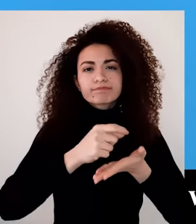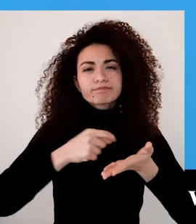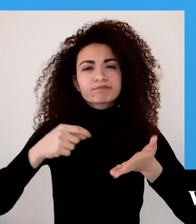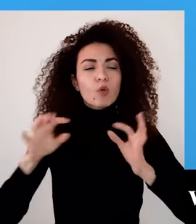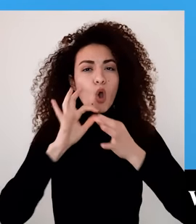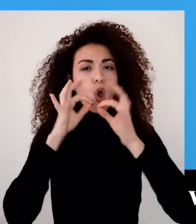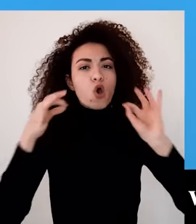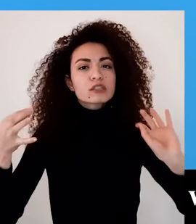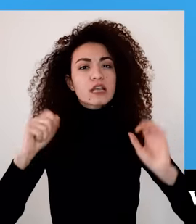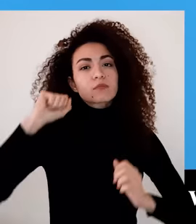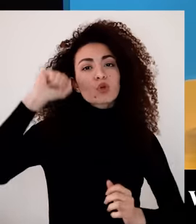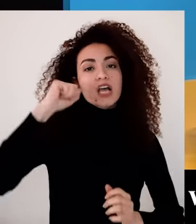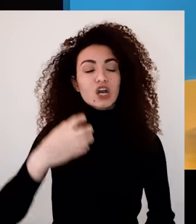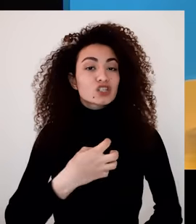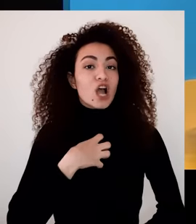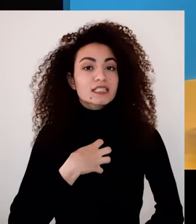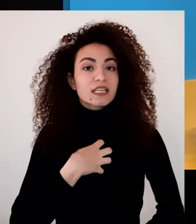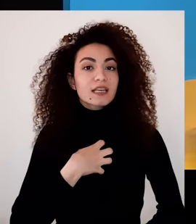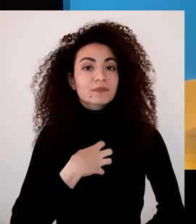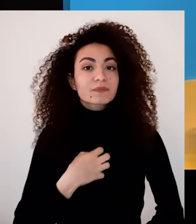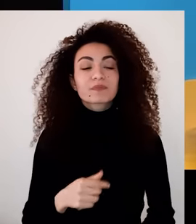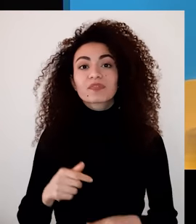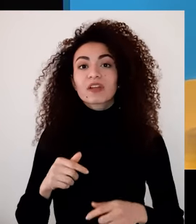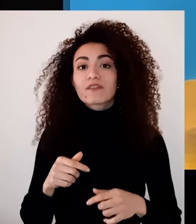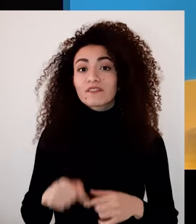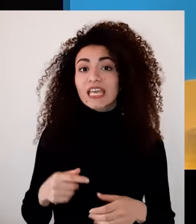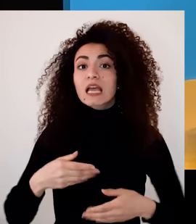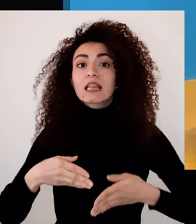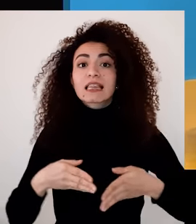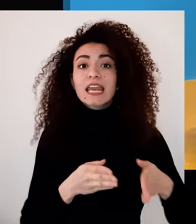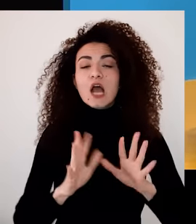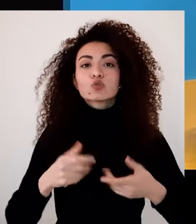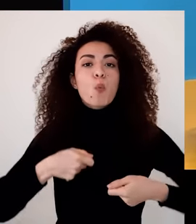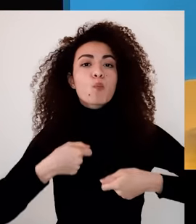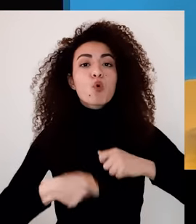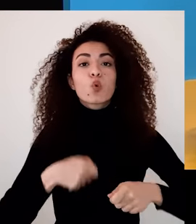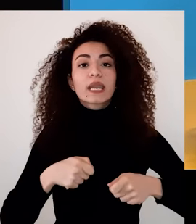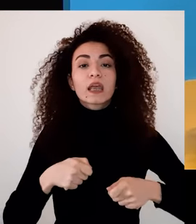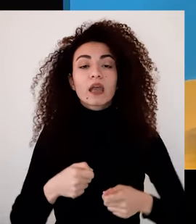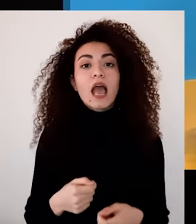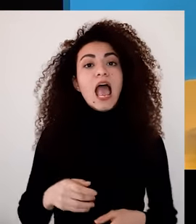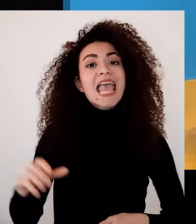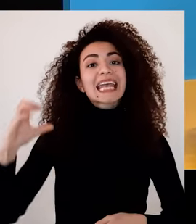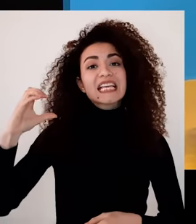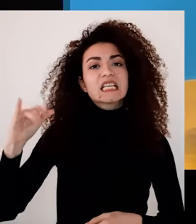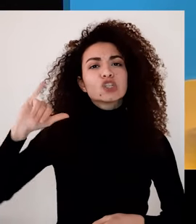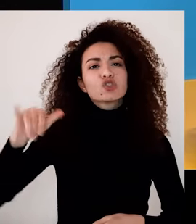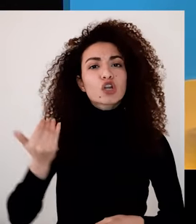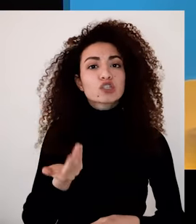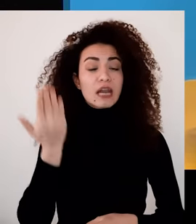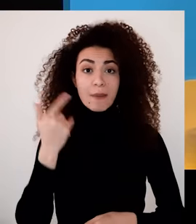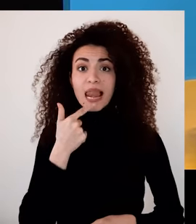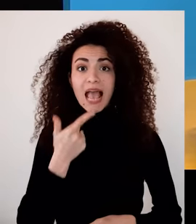ندعيك لتألفي وتنفسي قصة مناصرة شخصية مستوحات من أفضل ممارسات المرونة أو